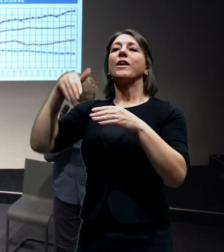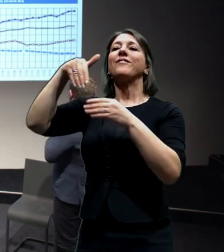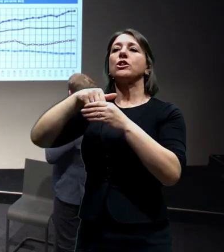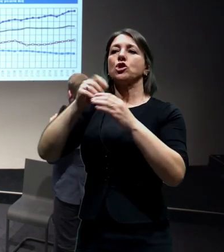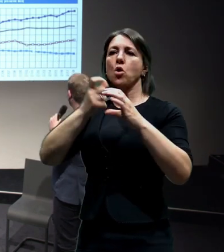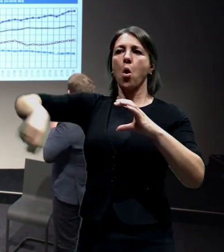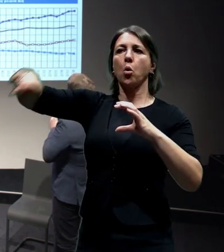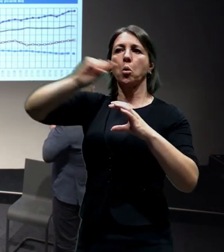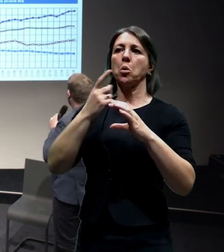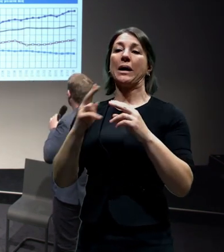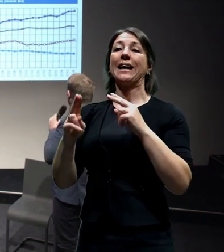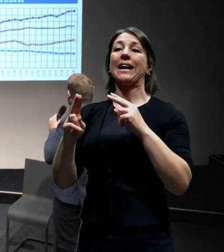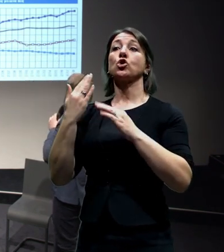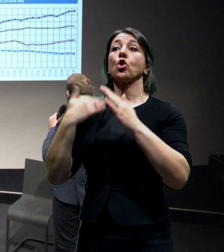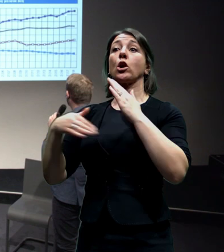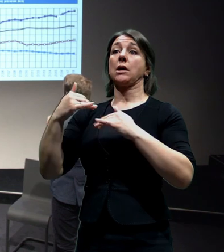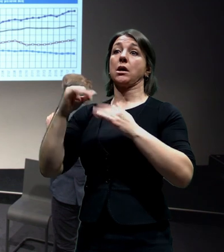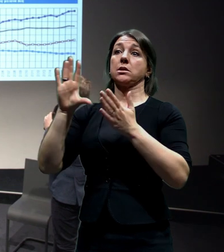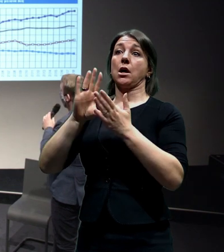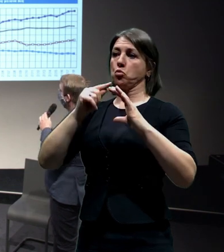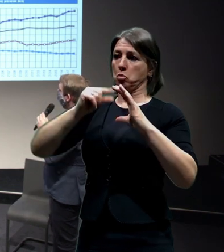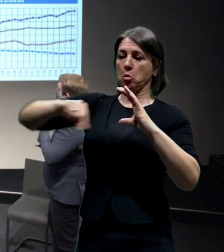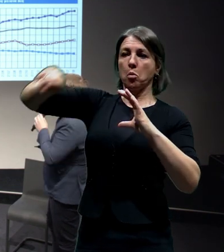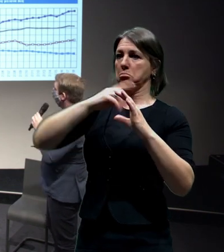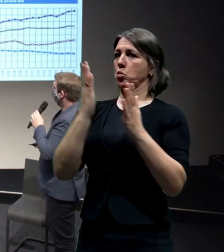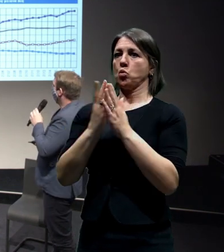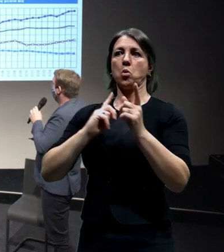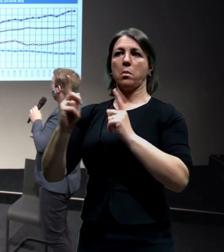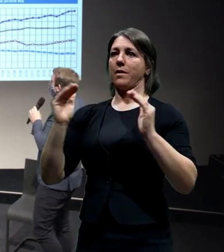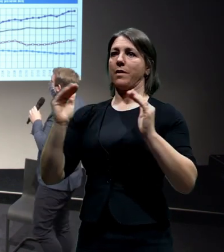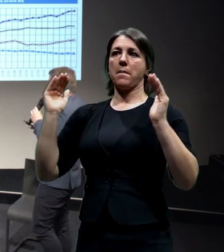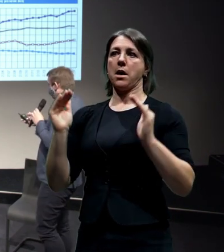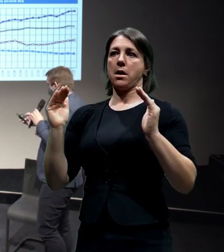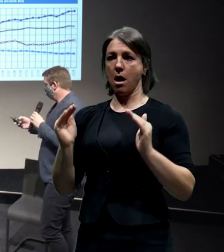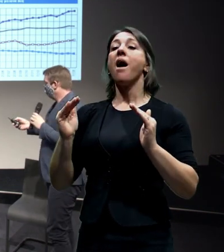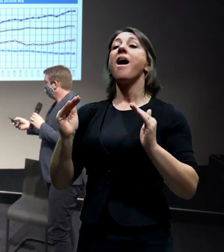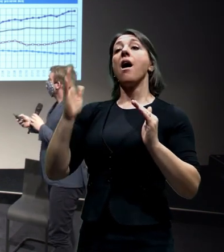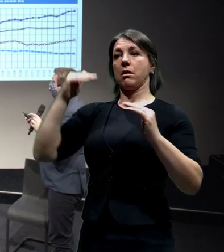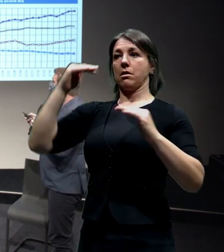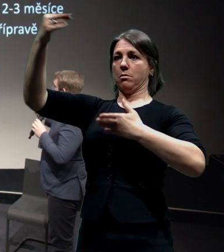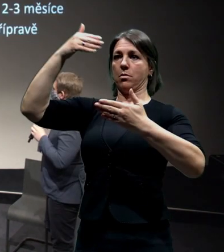vnitřní historické části, ta poptávka po dopravě směrem do Prahy stále roste.